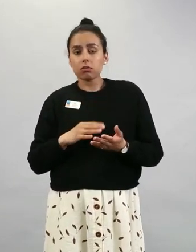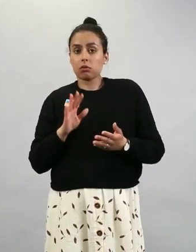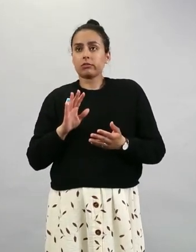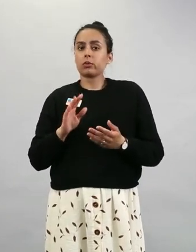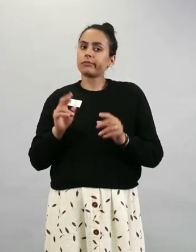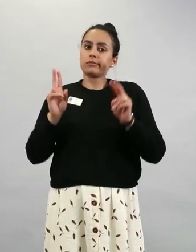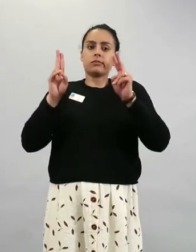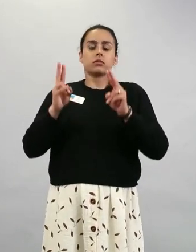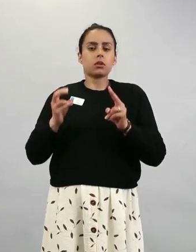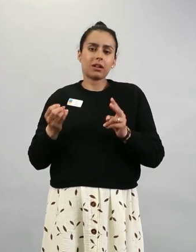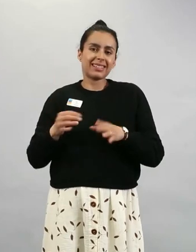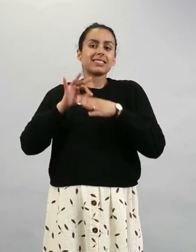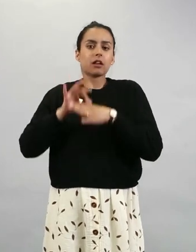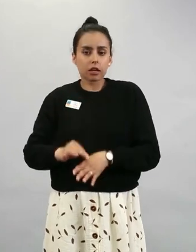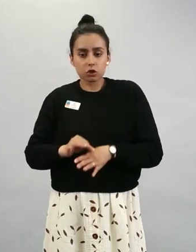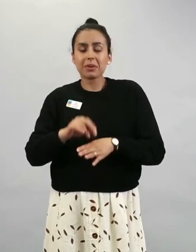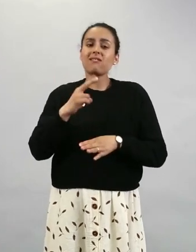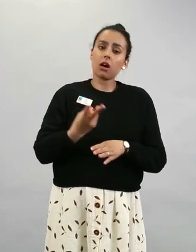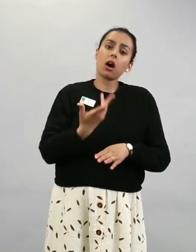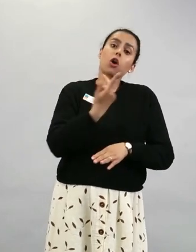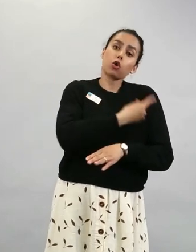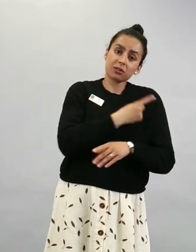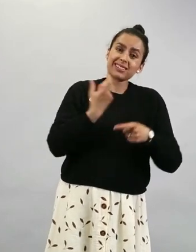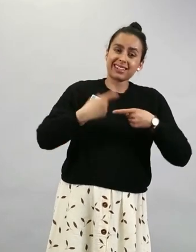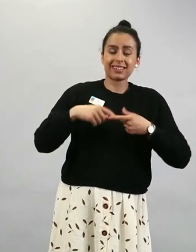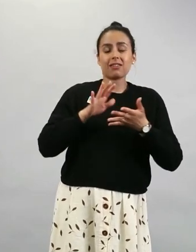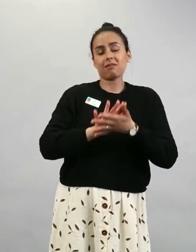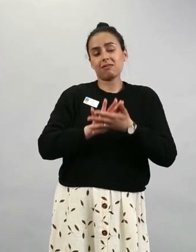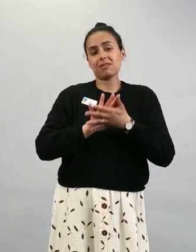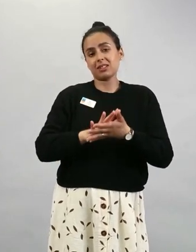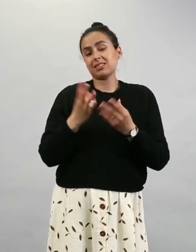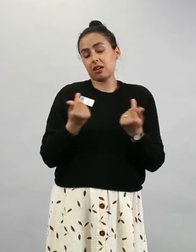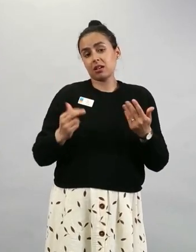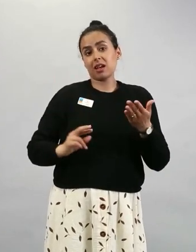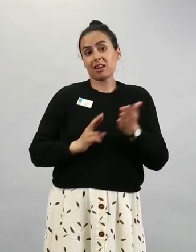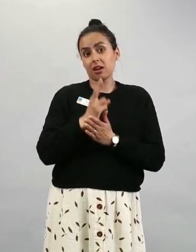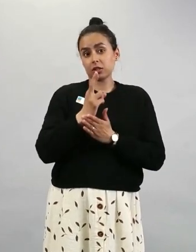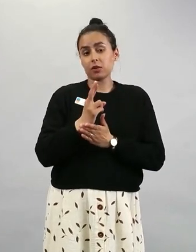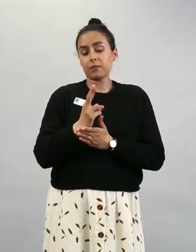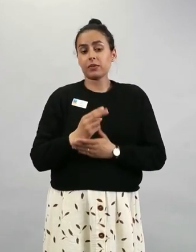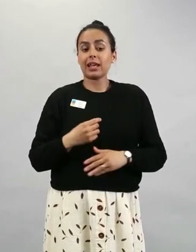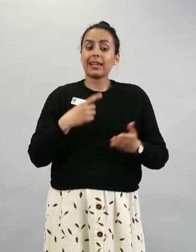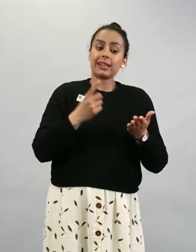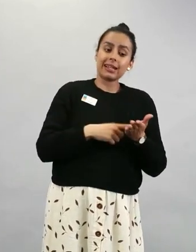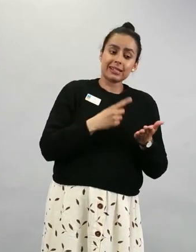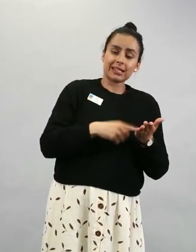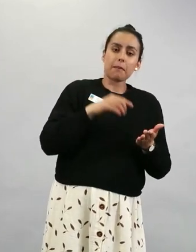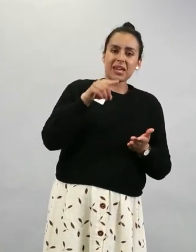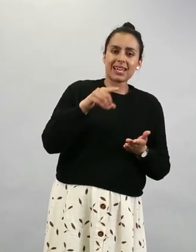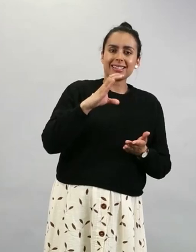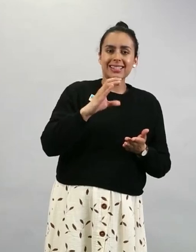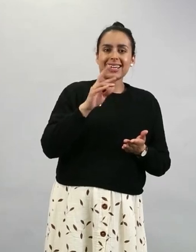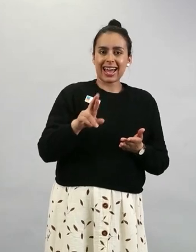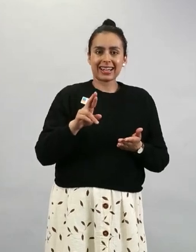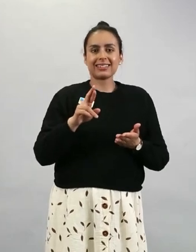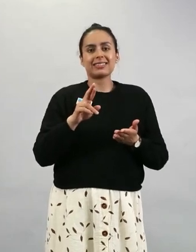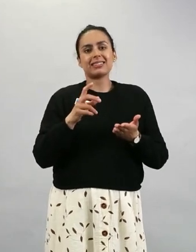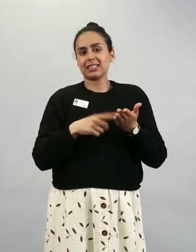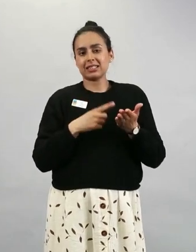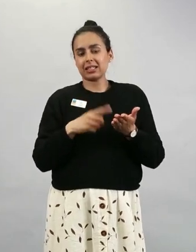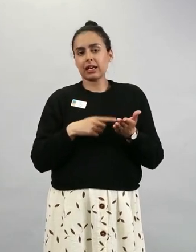antamasta vasta-ainereaktiosta. Eli testien suhteen PCR-testiä ei sekoita